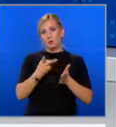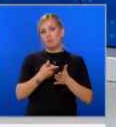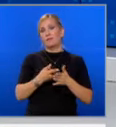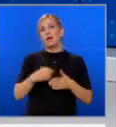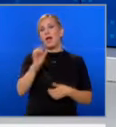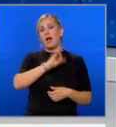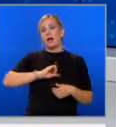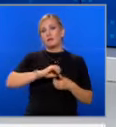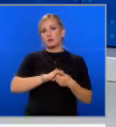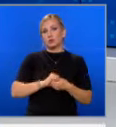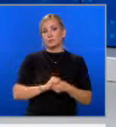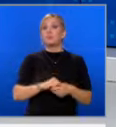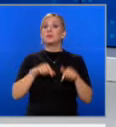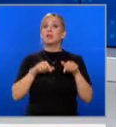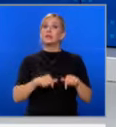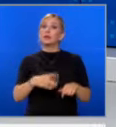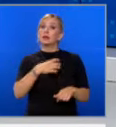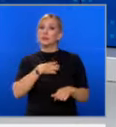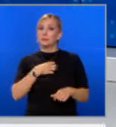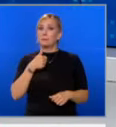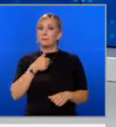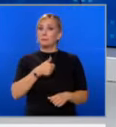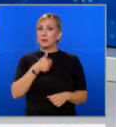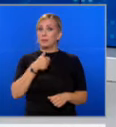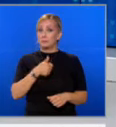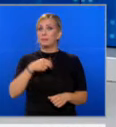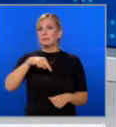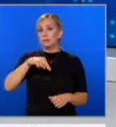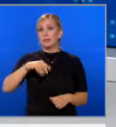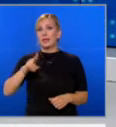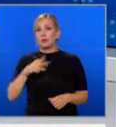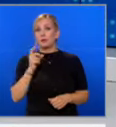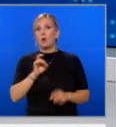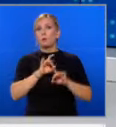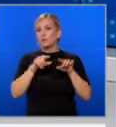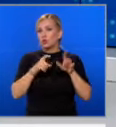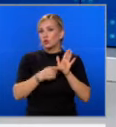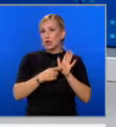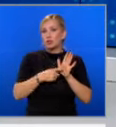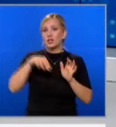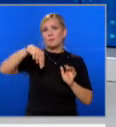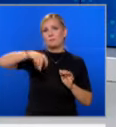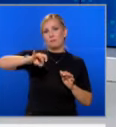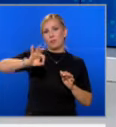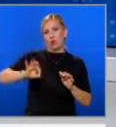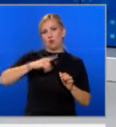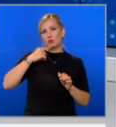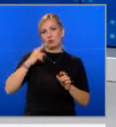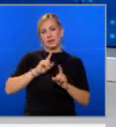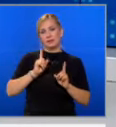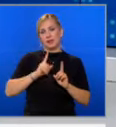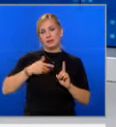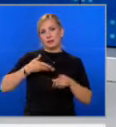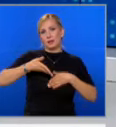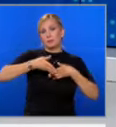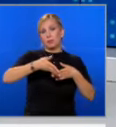Днес от ГЕРБ, ППДБ и ДПСН ПЕВСКИ обявиха закона за проруски и призоваха да не бъда подкрепан. От